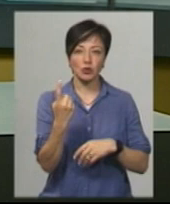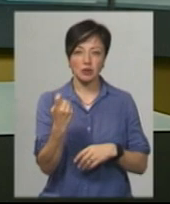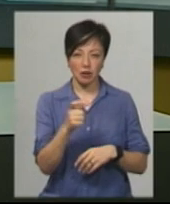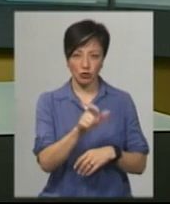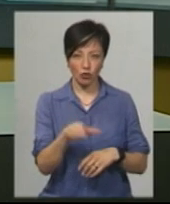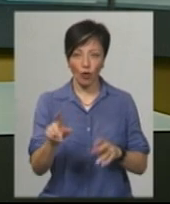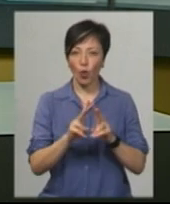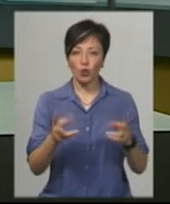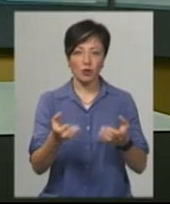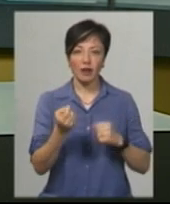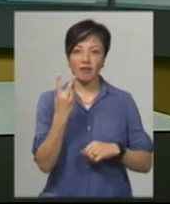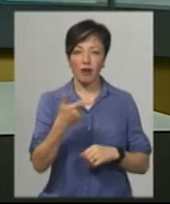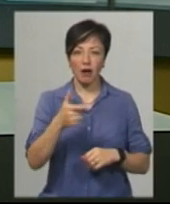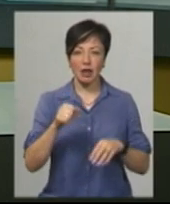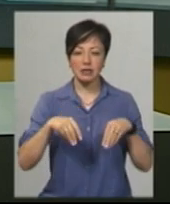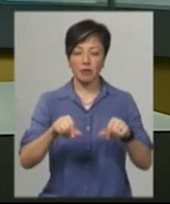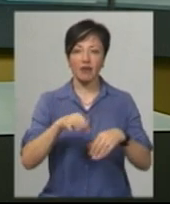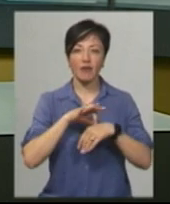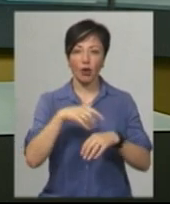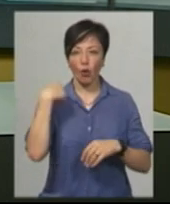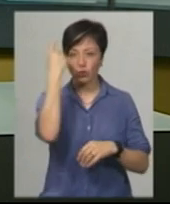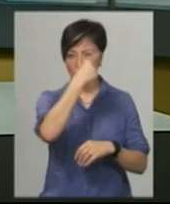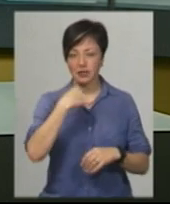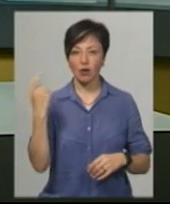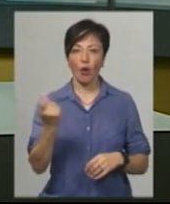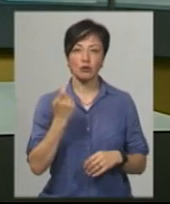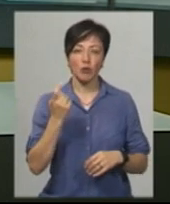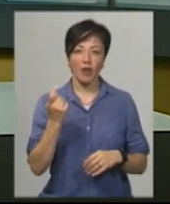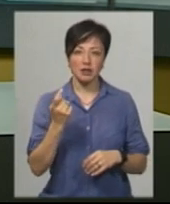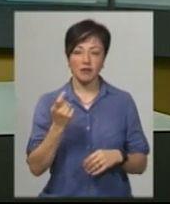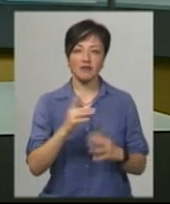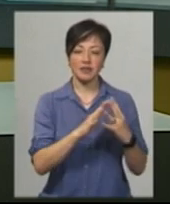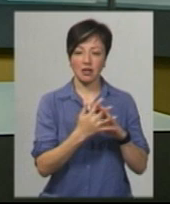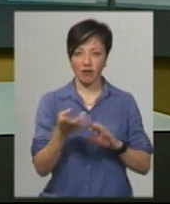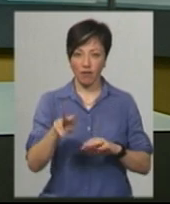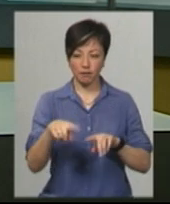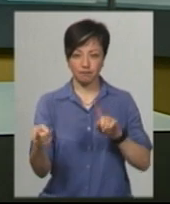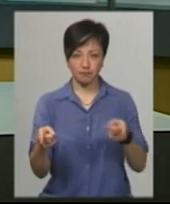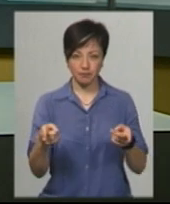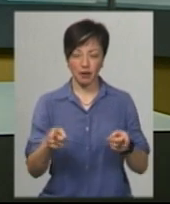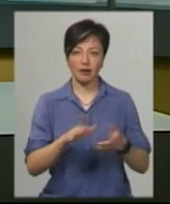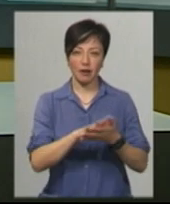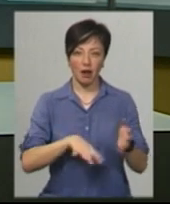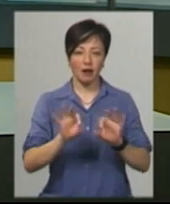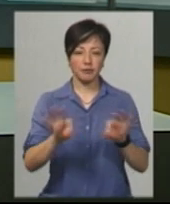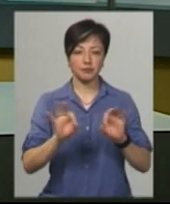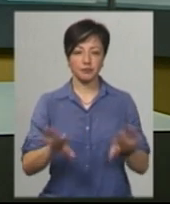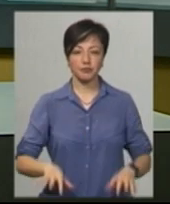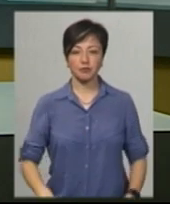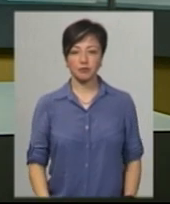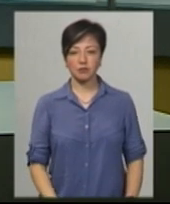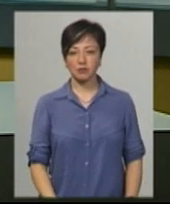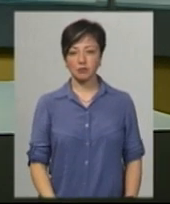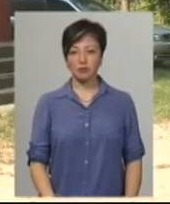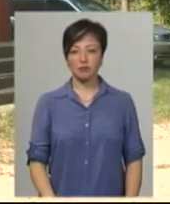Тих, хто не отримав два гектари землі для ведення особистого господарства в Капустянах та Глибочку. Світлана Поробок розповість більше.